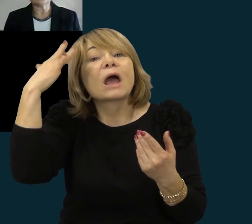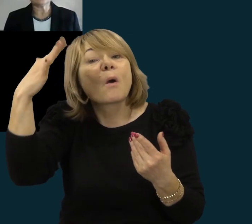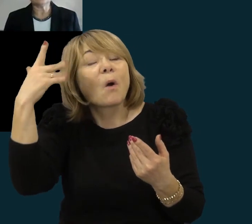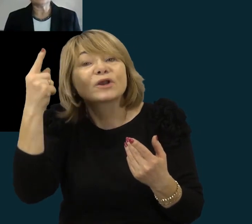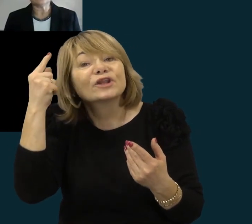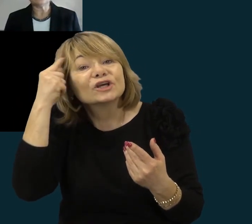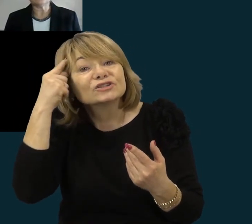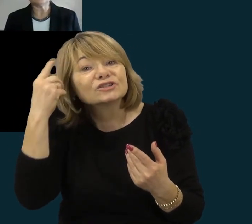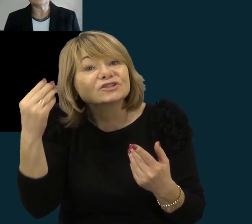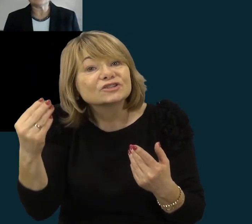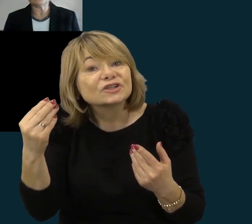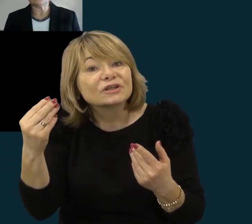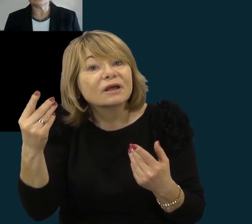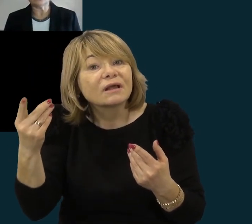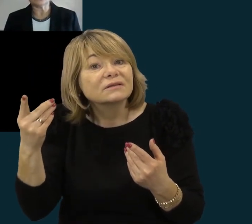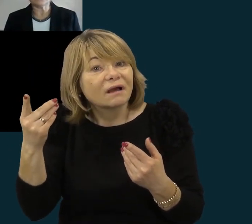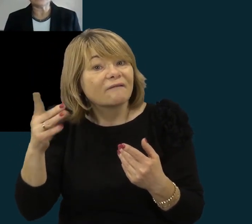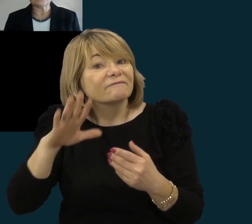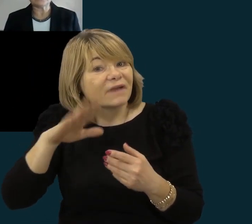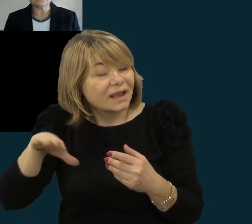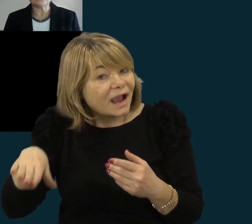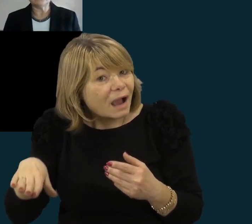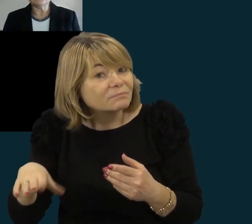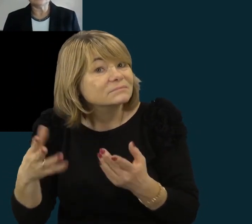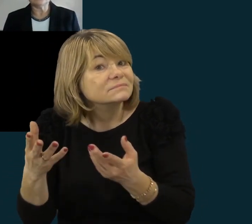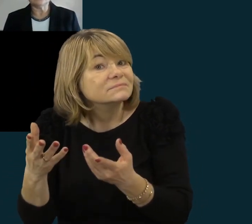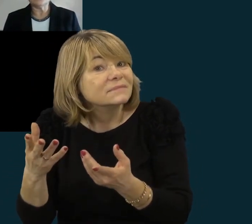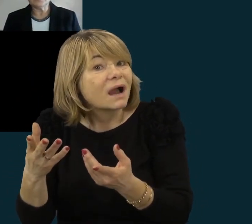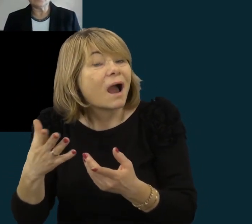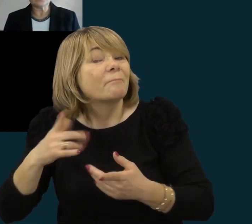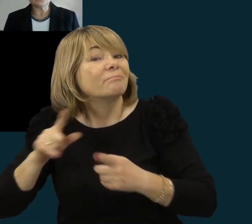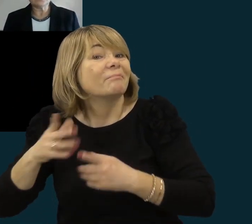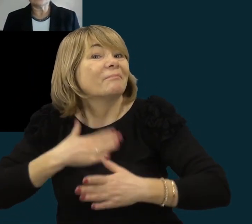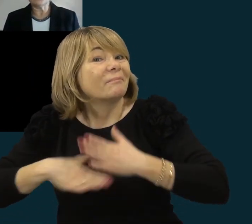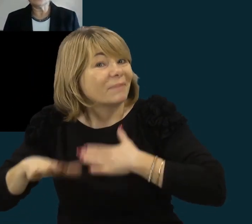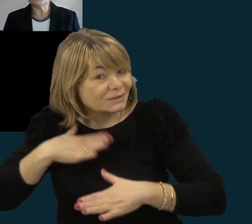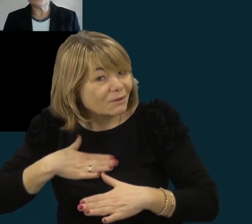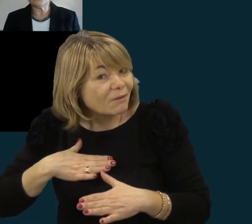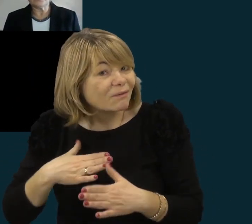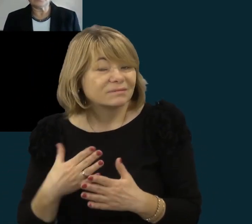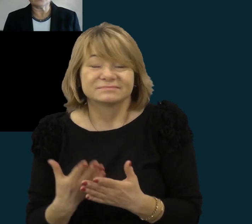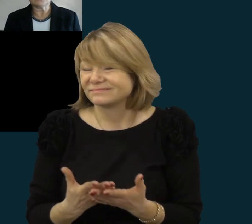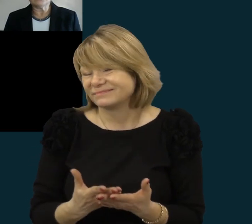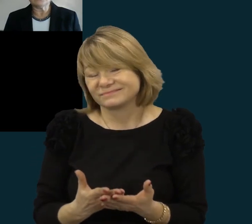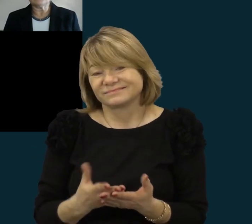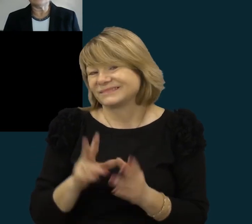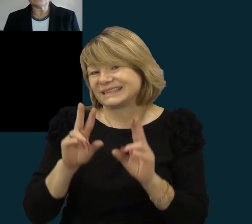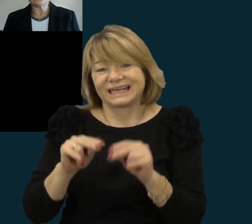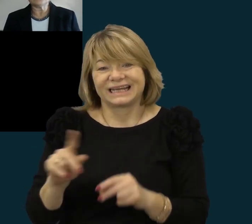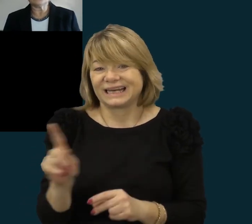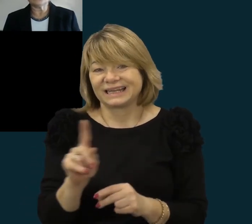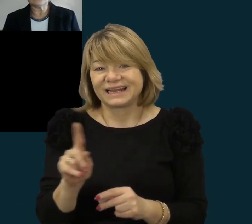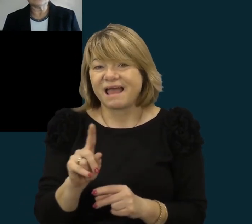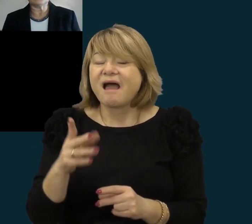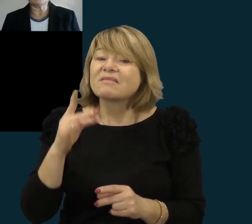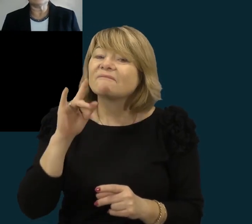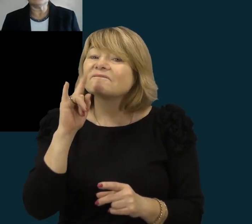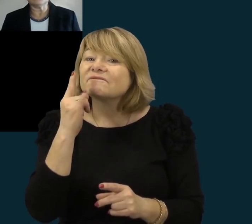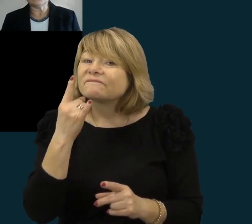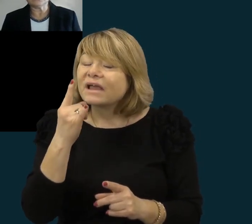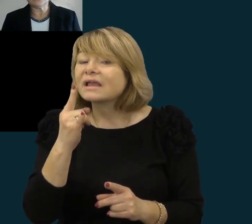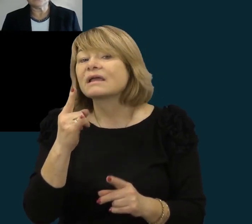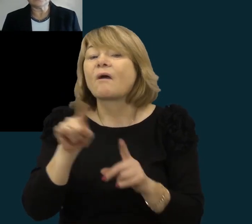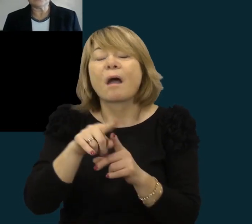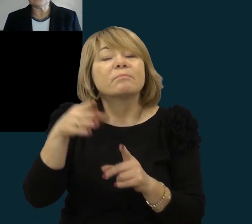žinios vaikam nėra jau tokios, kaip pasakyti, mėlos, labai jau primtinos. Vaikas kur kas daugiau